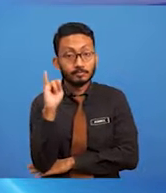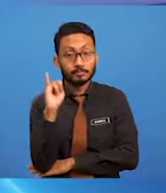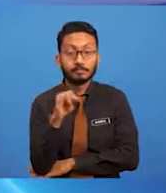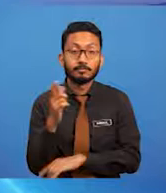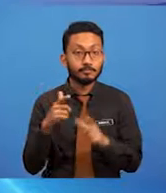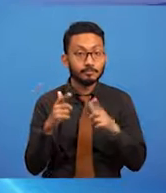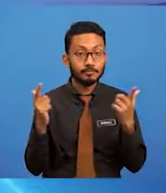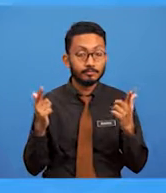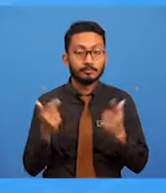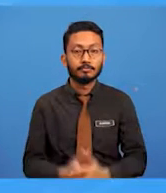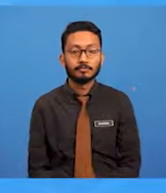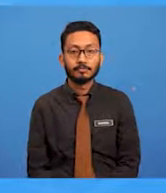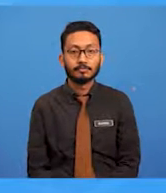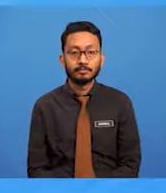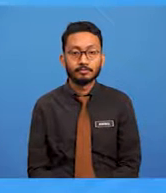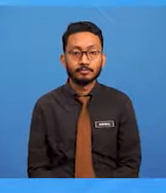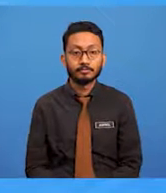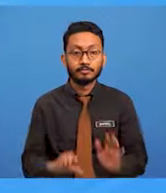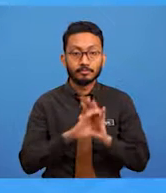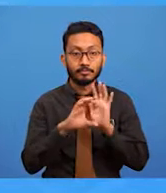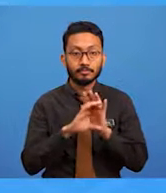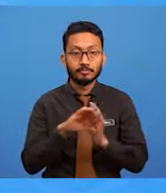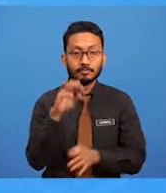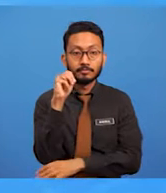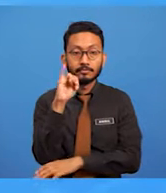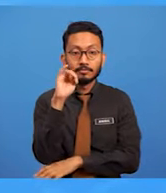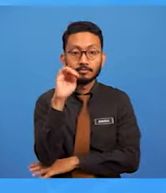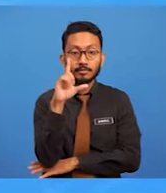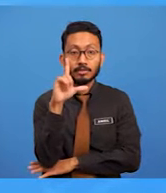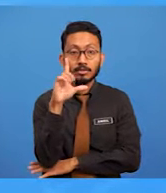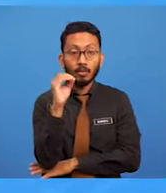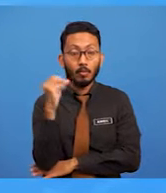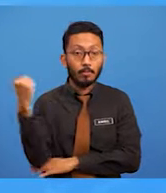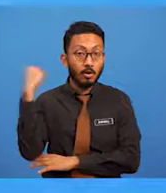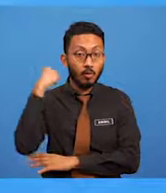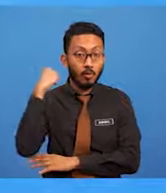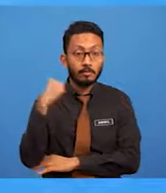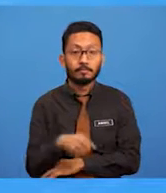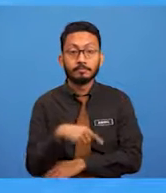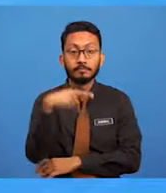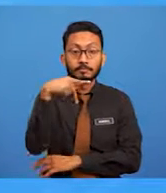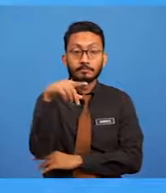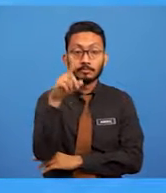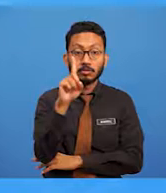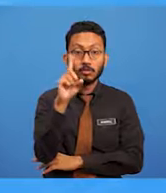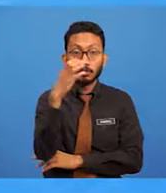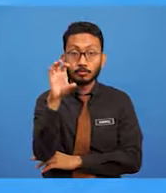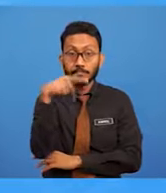iaitu Milo ataupun minuman isotonik dan lain lagi.